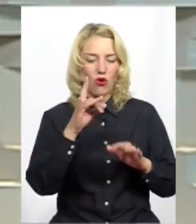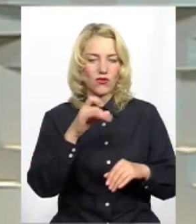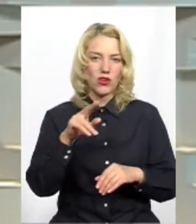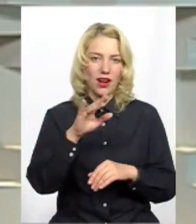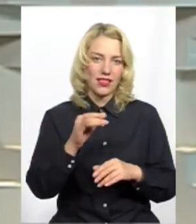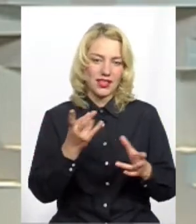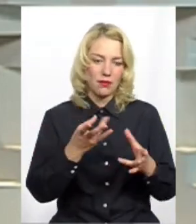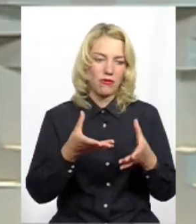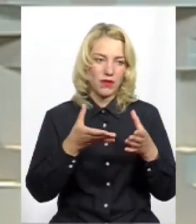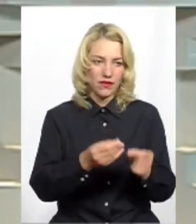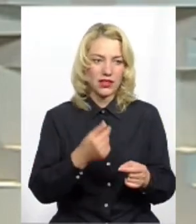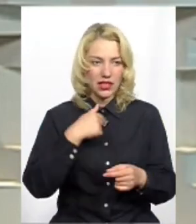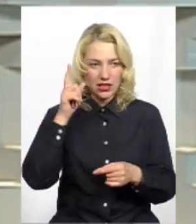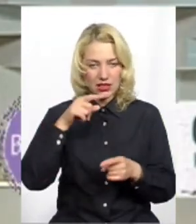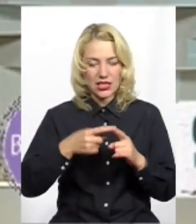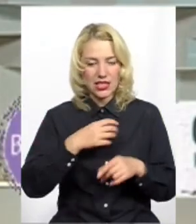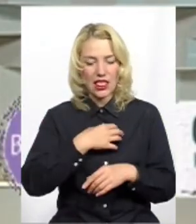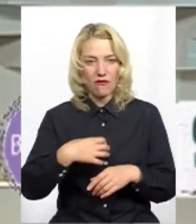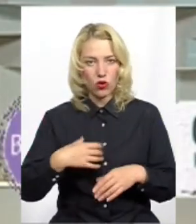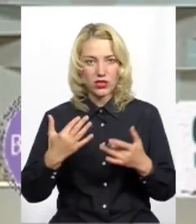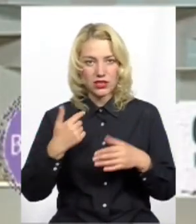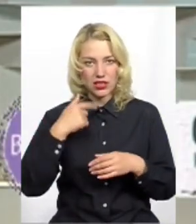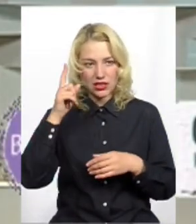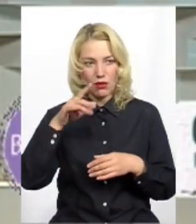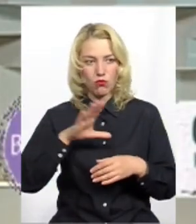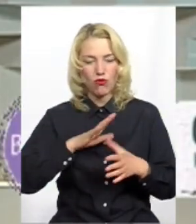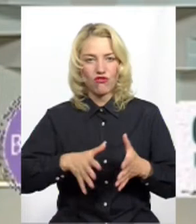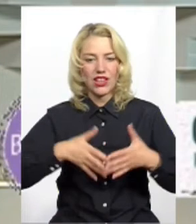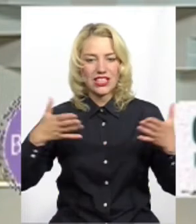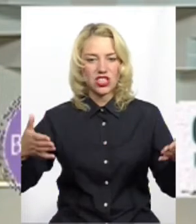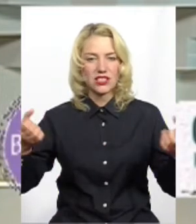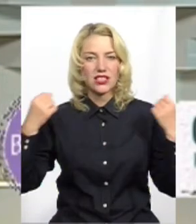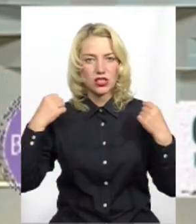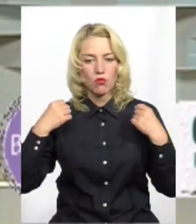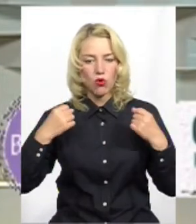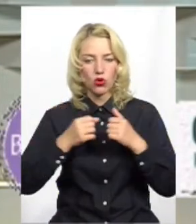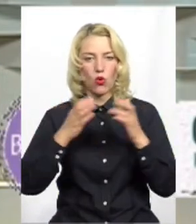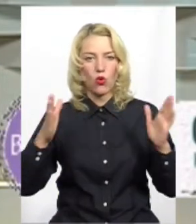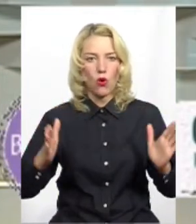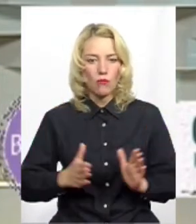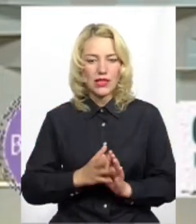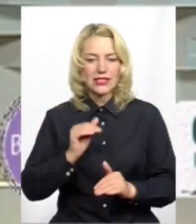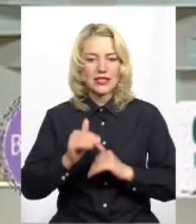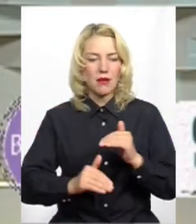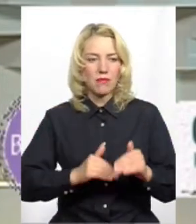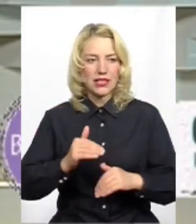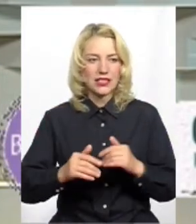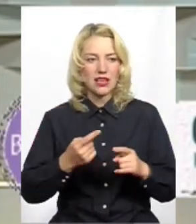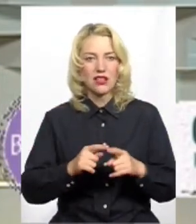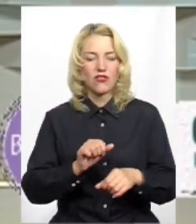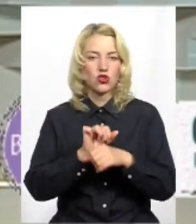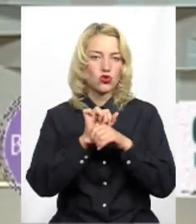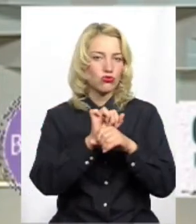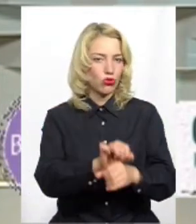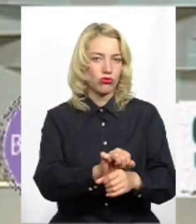проблему більше Славуті. Наскільки я знаю, був величезний спорткомплекс з басейном і з багатьма рівнями. він стоїть і